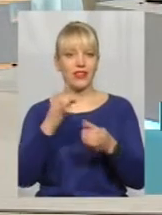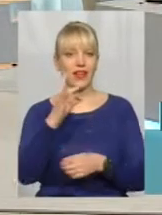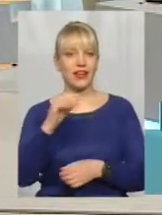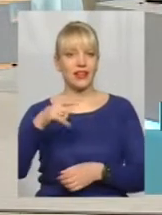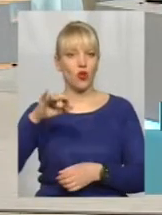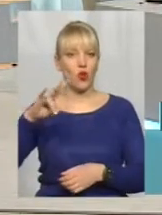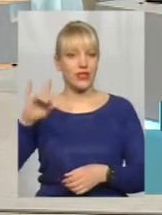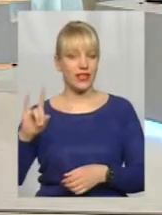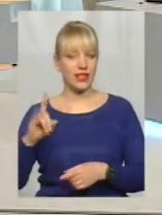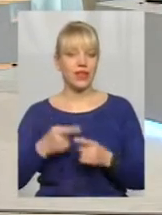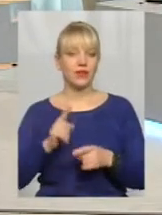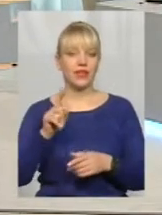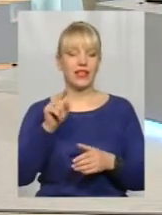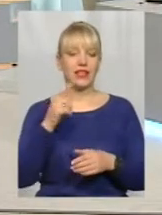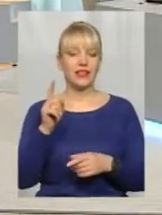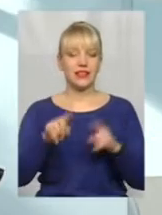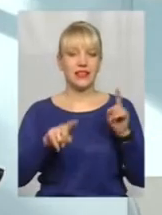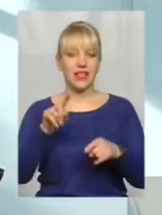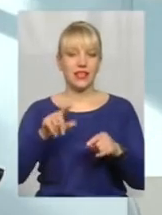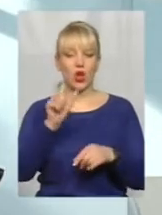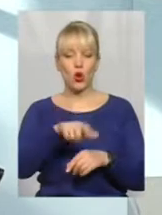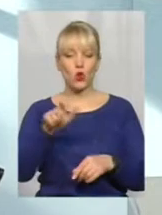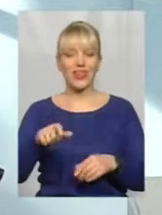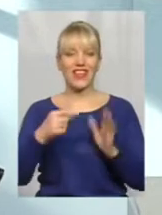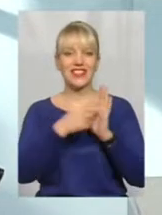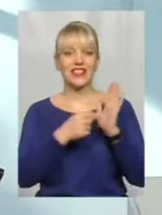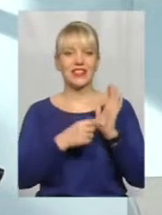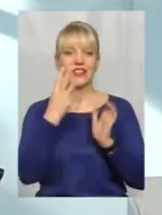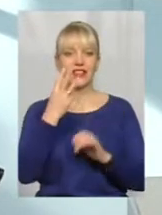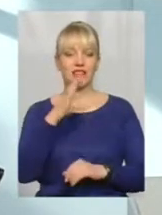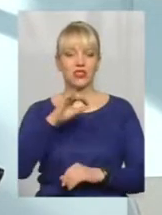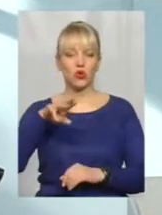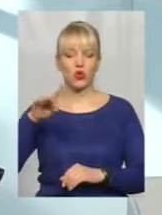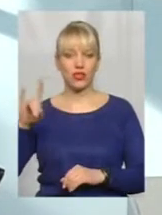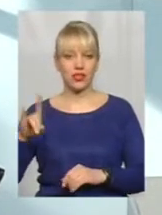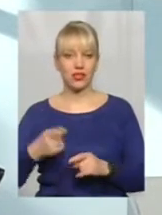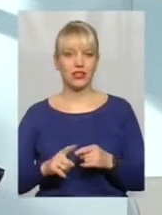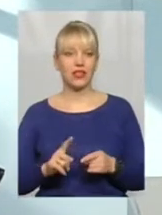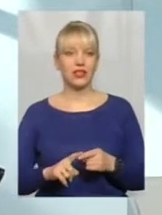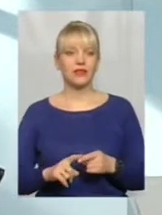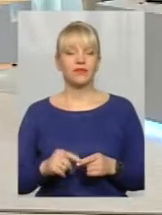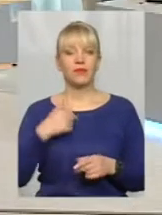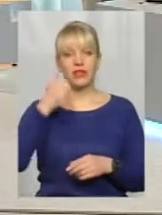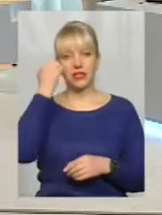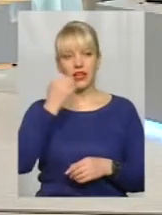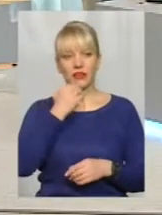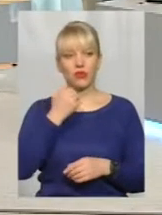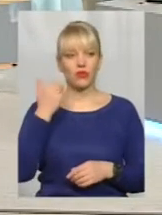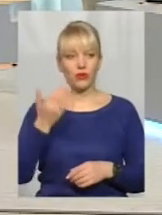Людей, яких ділили на три сорти, і ми помилли в Сєвєродонецький з'їзд, що дуже давно. Ми вам дякуємо.